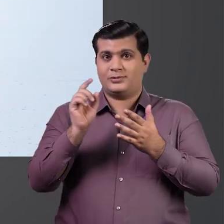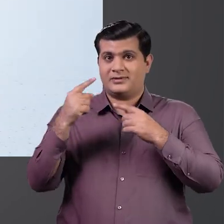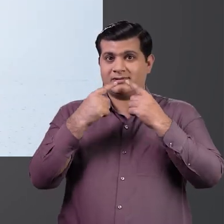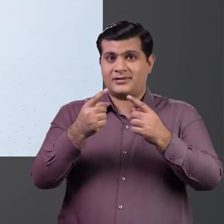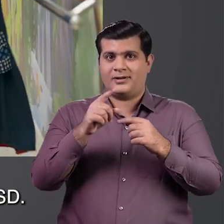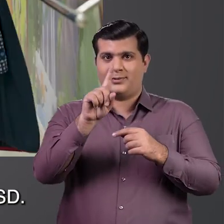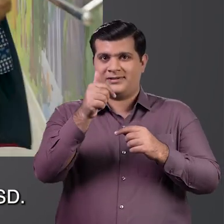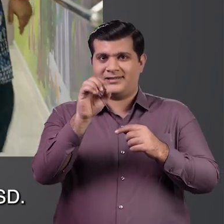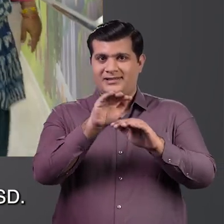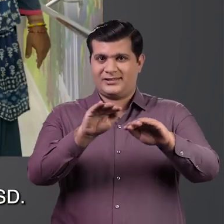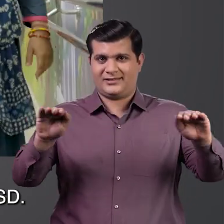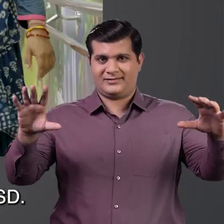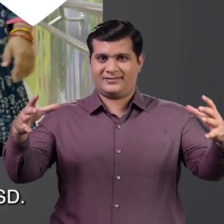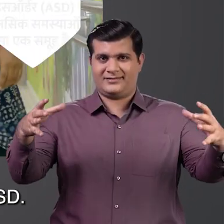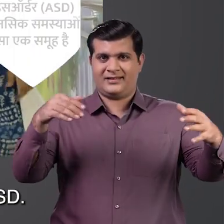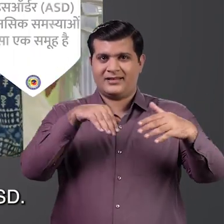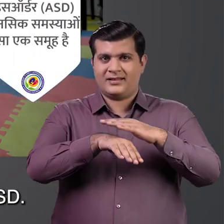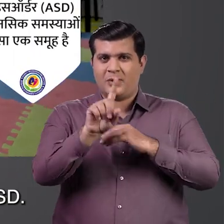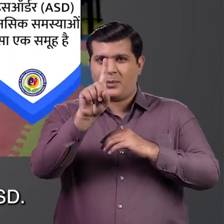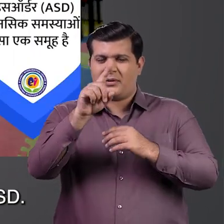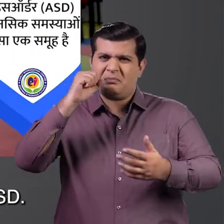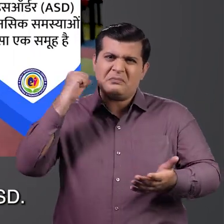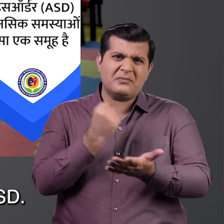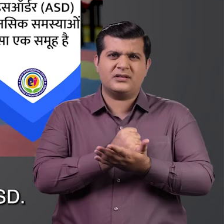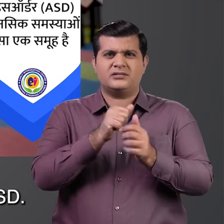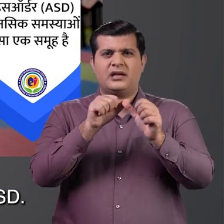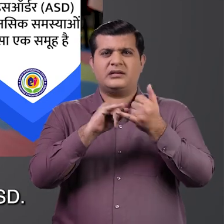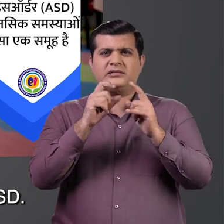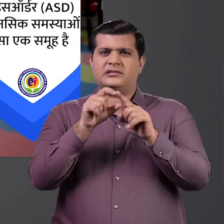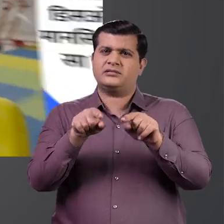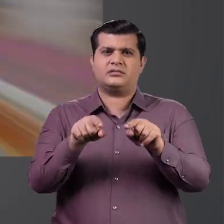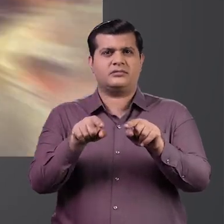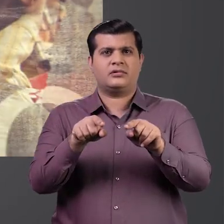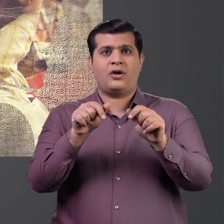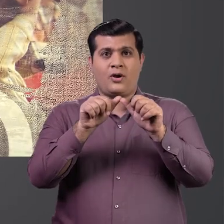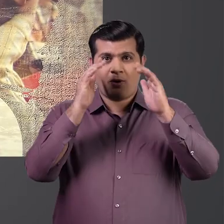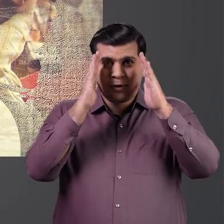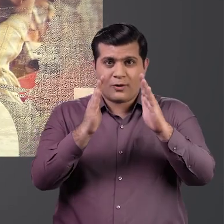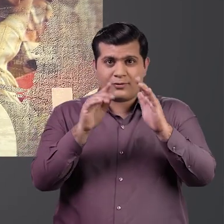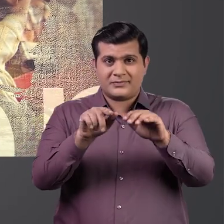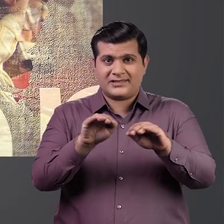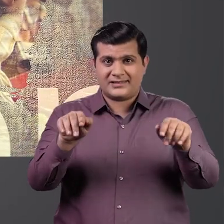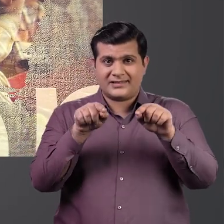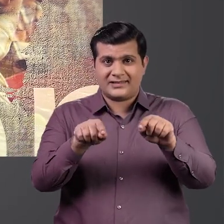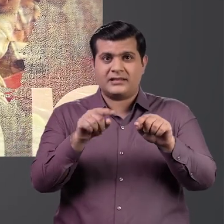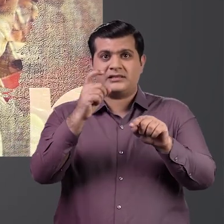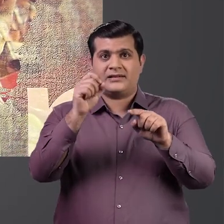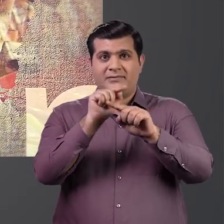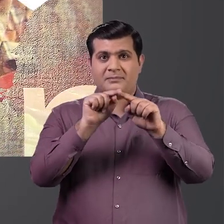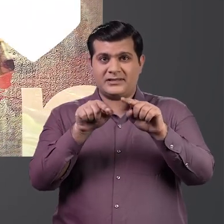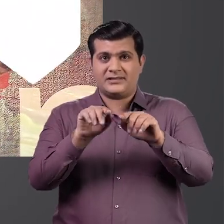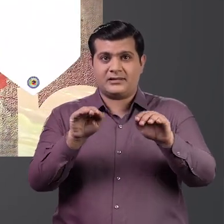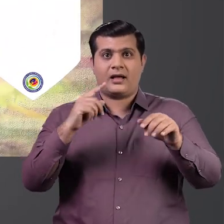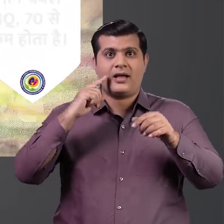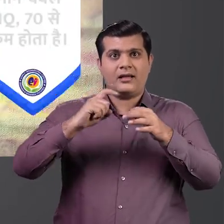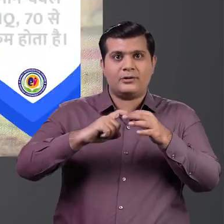के अनुसार हर 160 में से एक बच्चा ASD से पीड़ित पाया जाता है आउटिज्म से पीड़ित लगभग 70 प्रतिशत